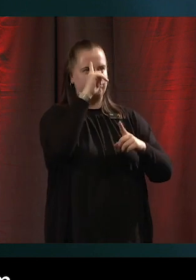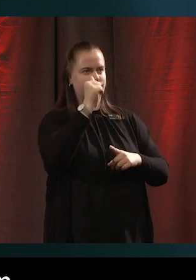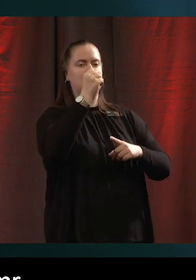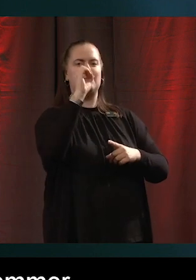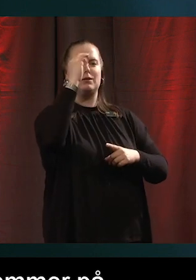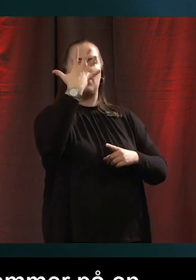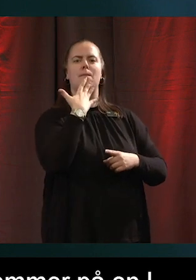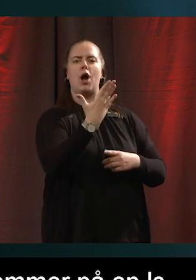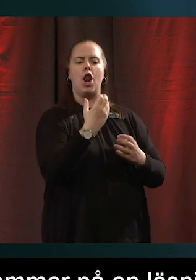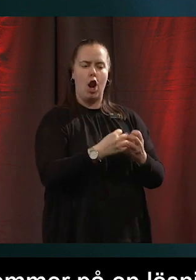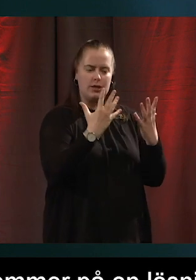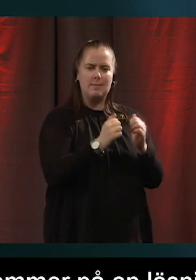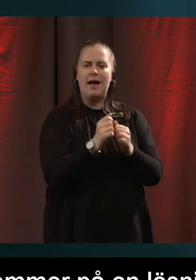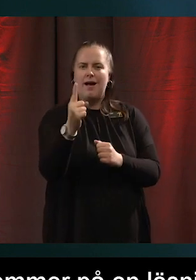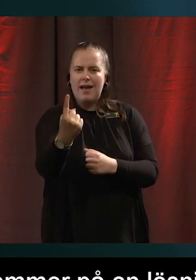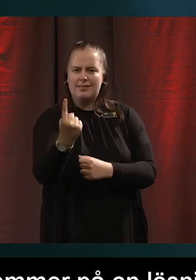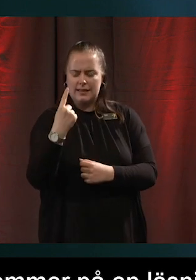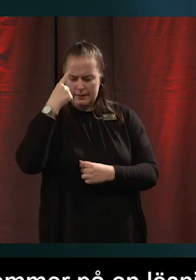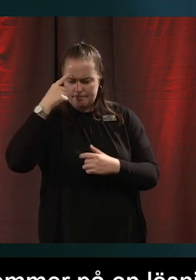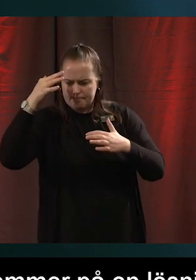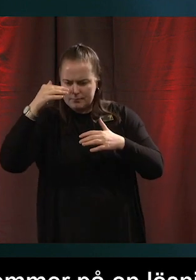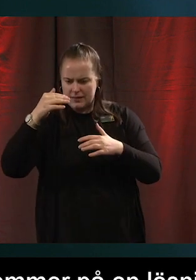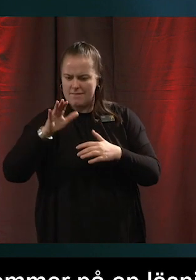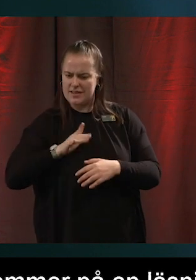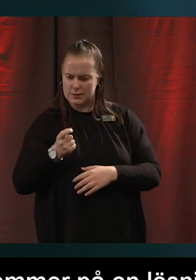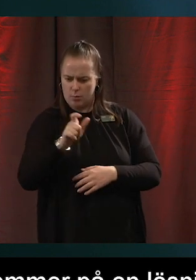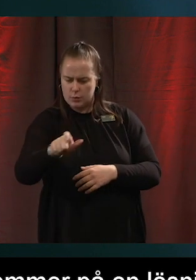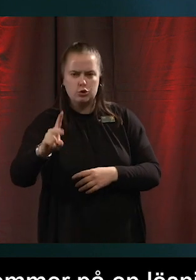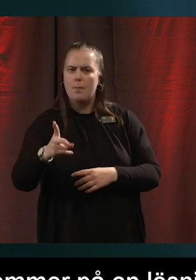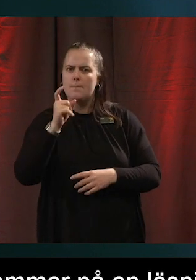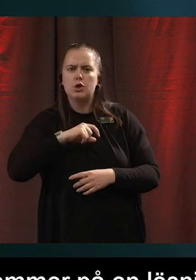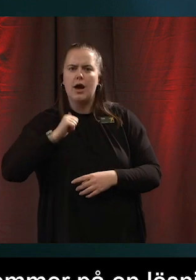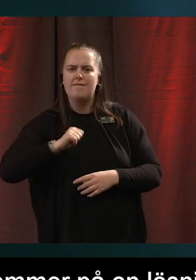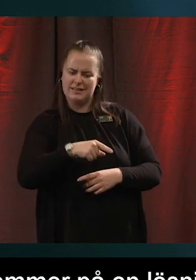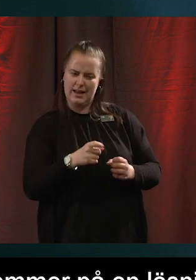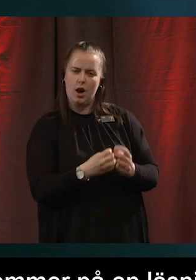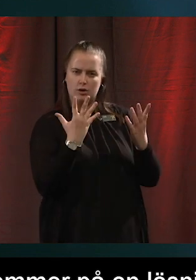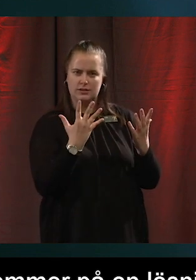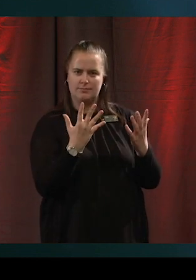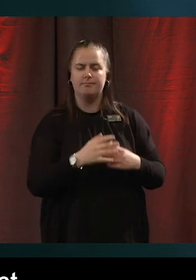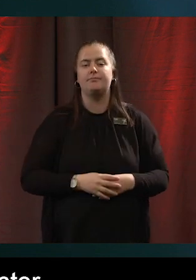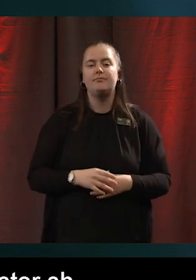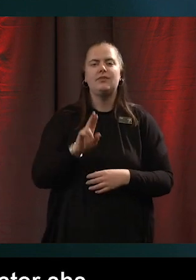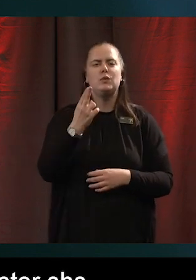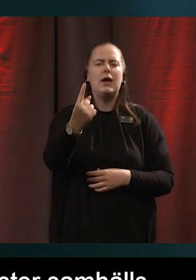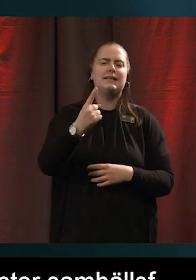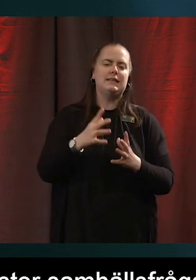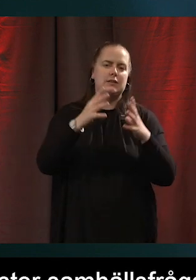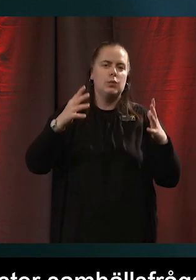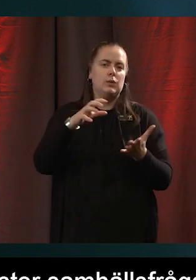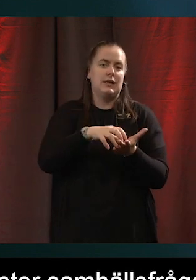fråga. Vem kan inte använda den här lösningen? Okej. Nu har jag en annan sån jättestor samhällsfråga till det som är,